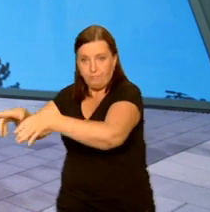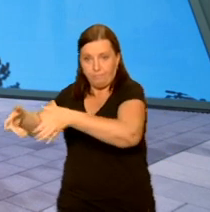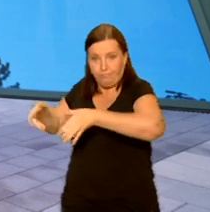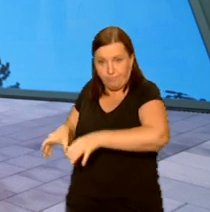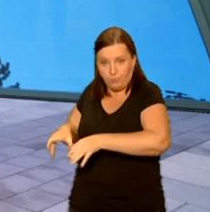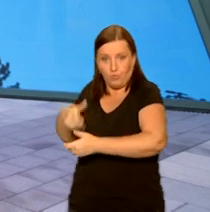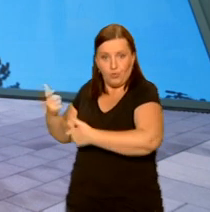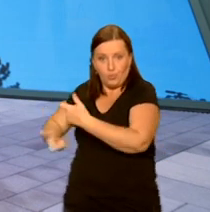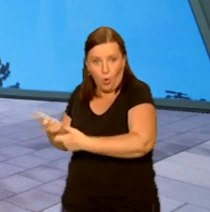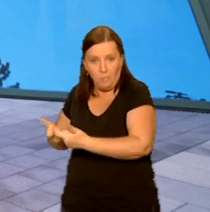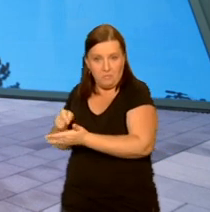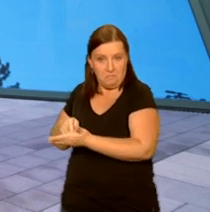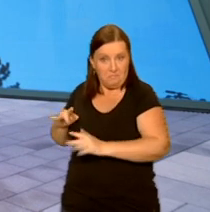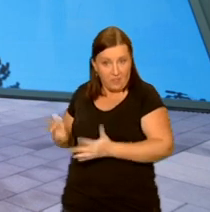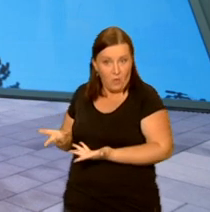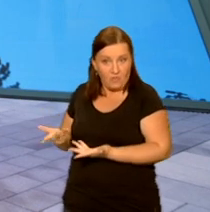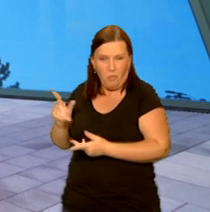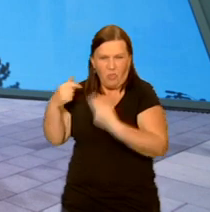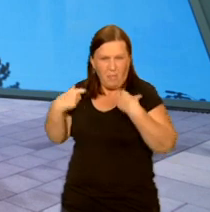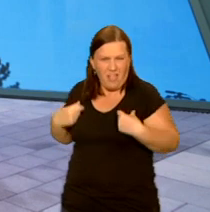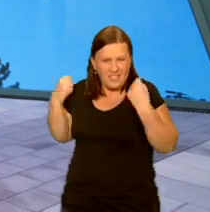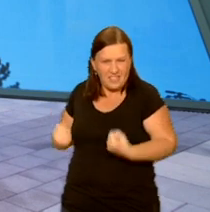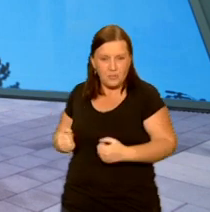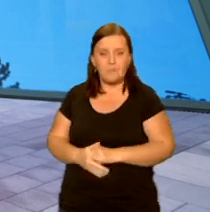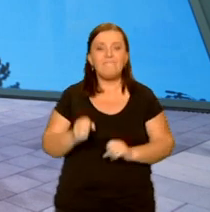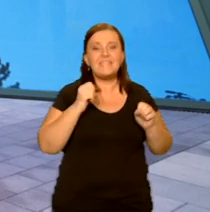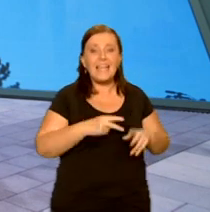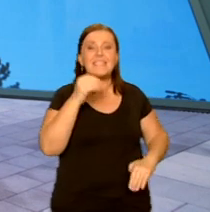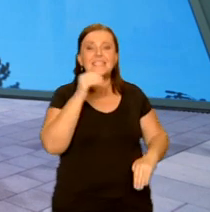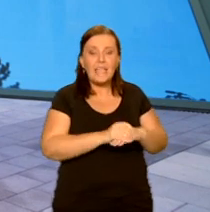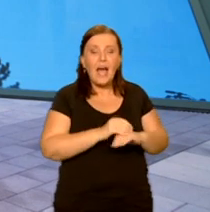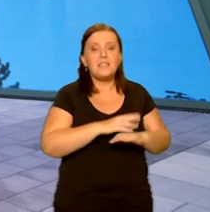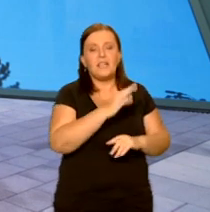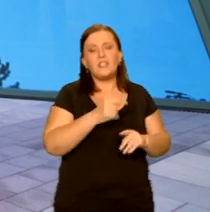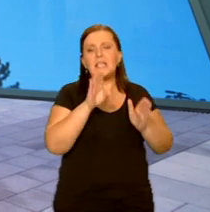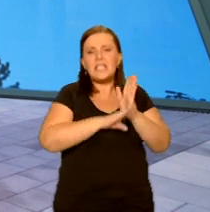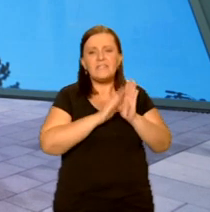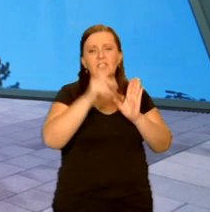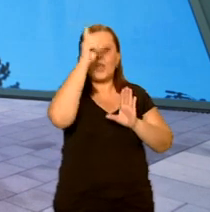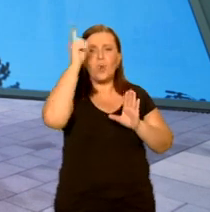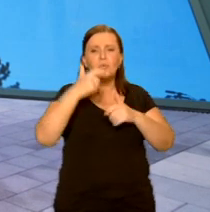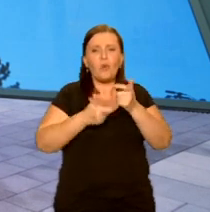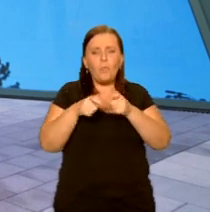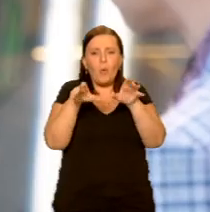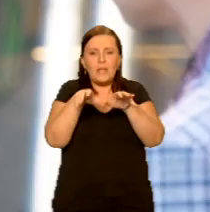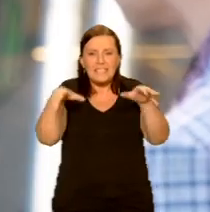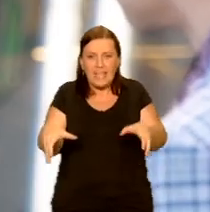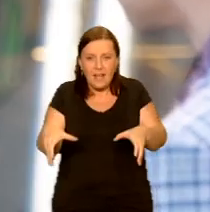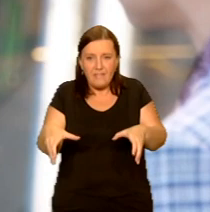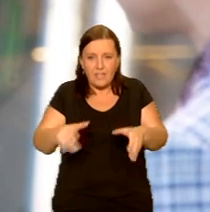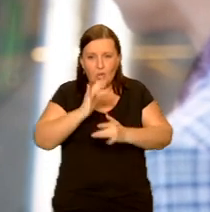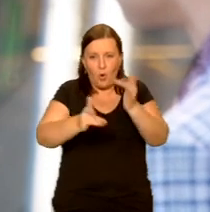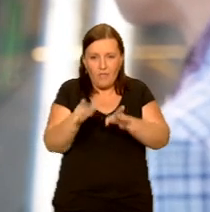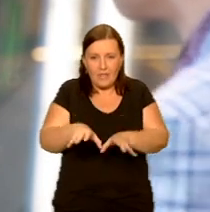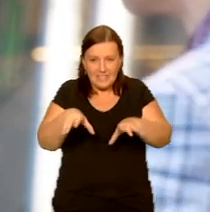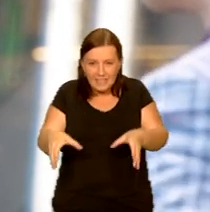przyczepki przymontować te bagaże. Zgadza się. Tradycyjnie podróżnicy sobie montują sakwy na rowerze, natomiast ci, którzy udają